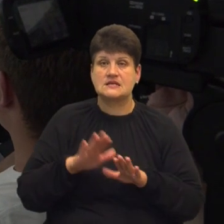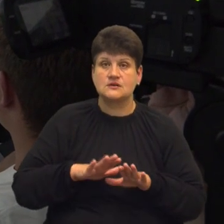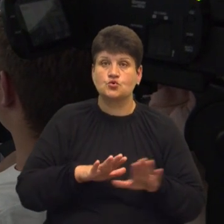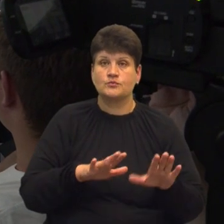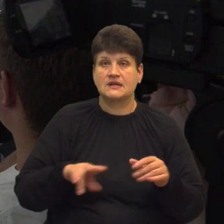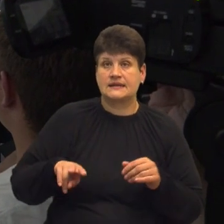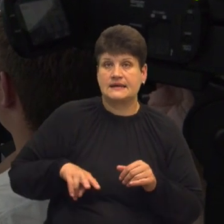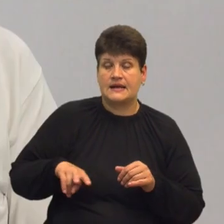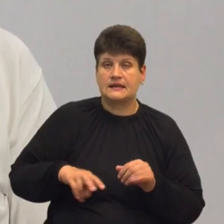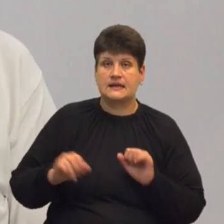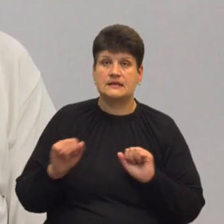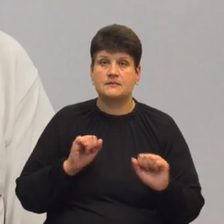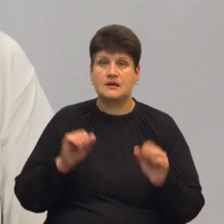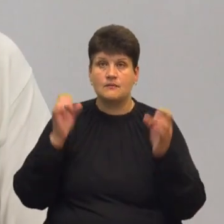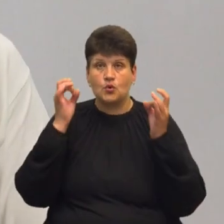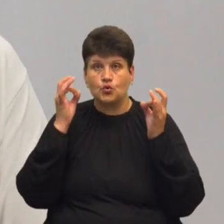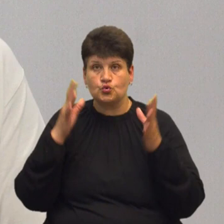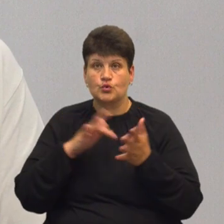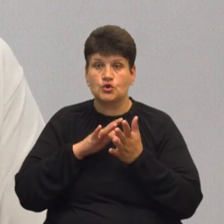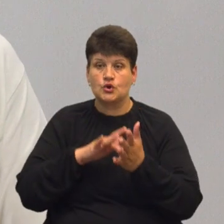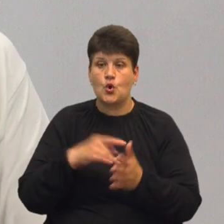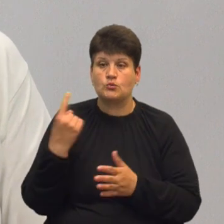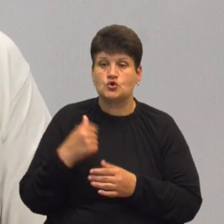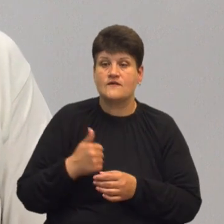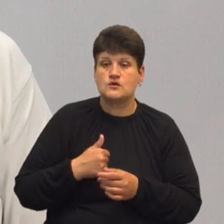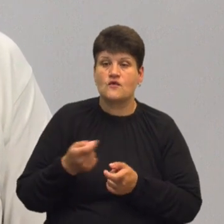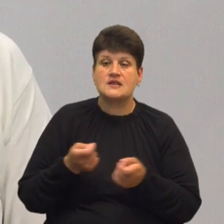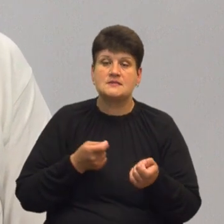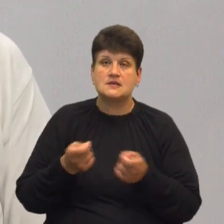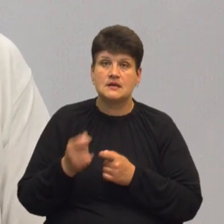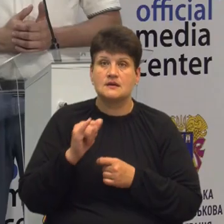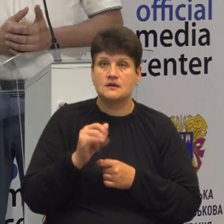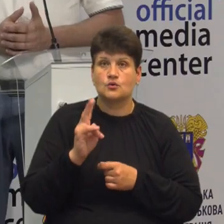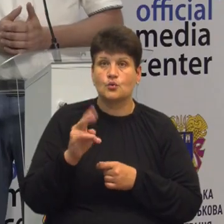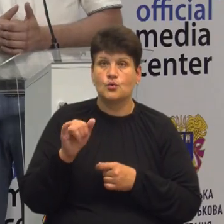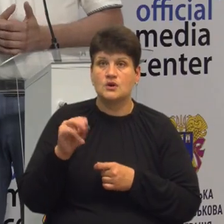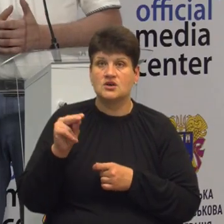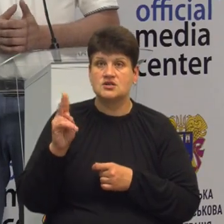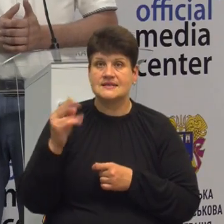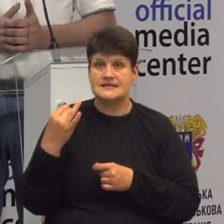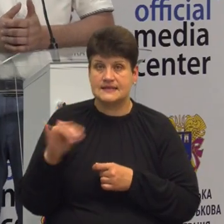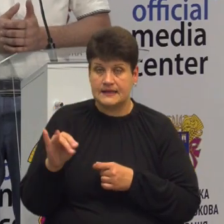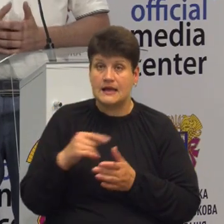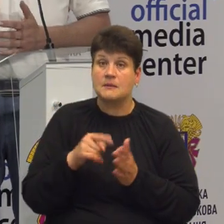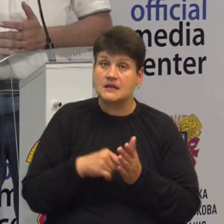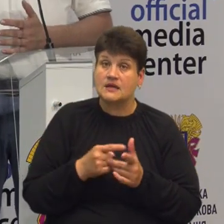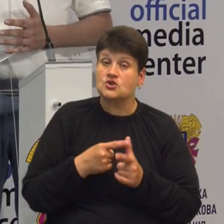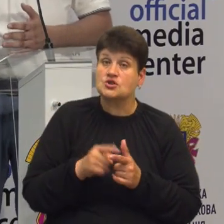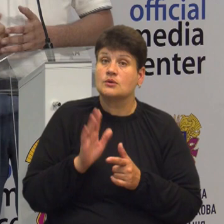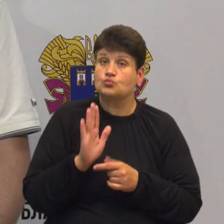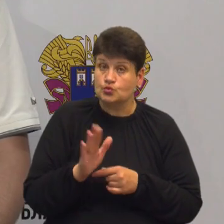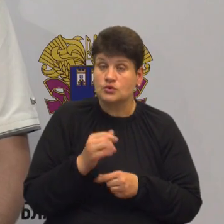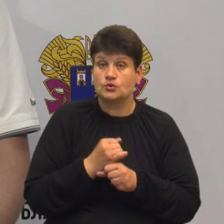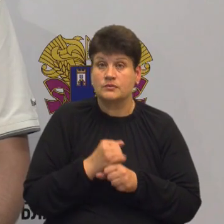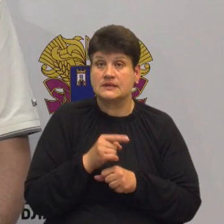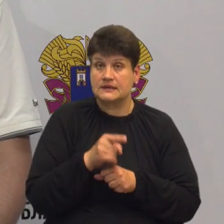директора Департаменту культури та туризму обласної військової адміністрації Ігор Кульчицький. На запитання, чи буде департамент дійснювати